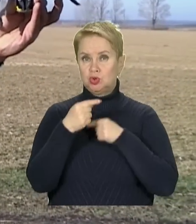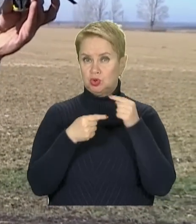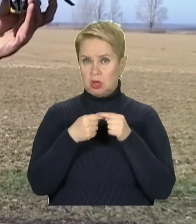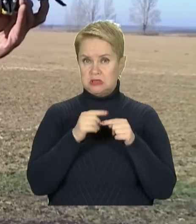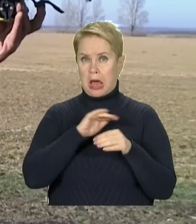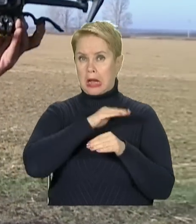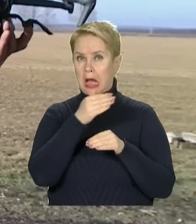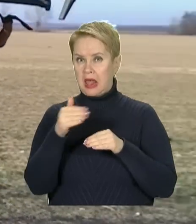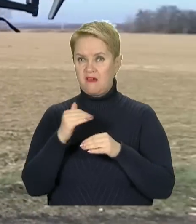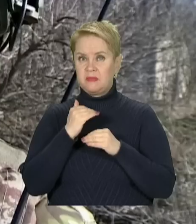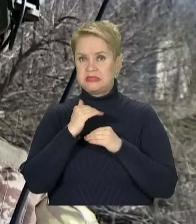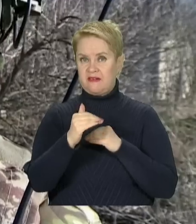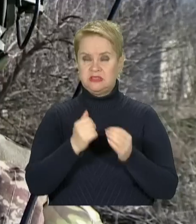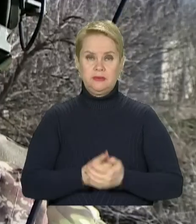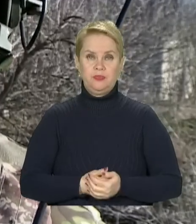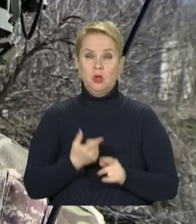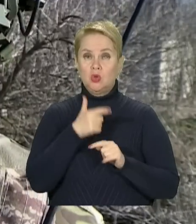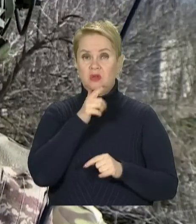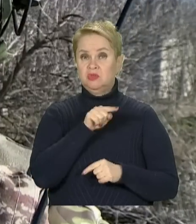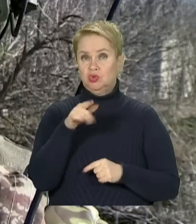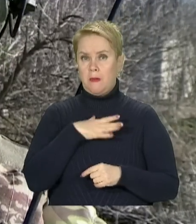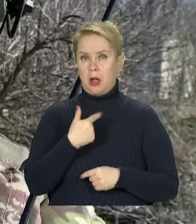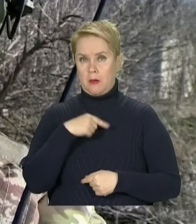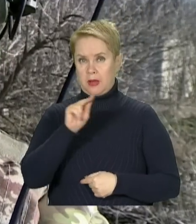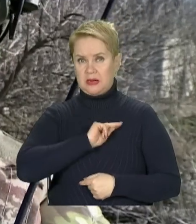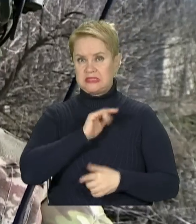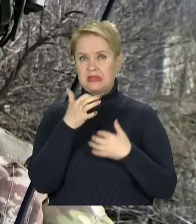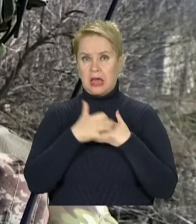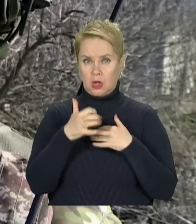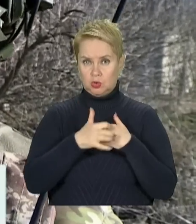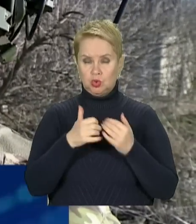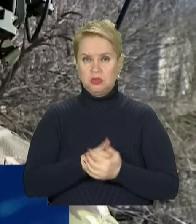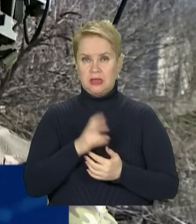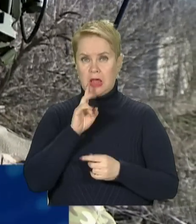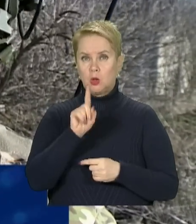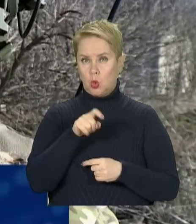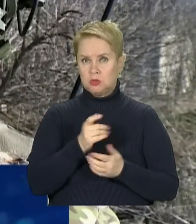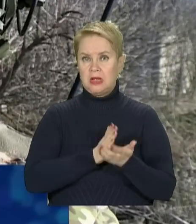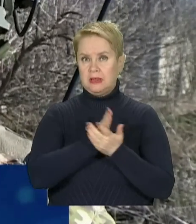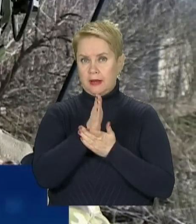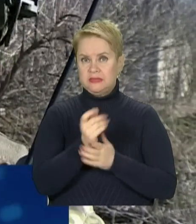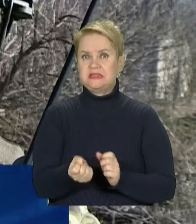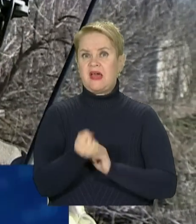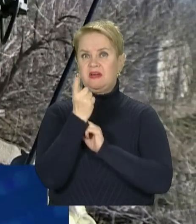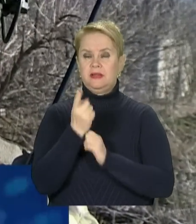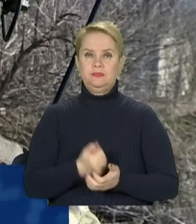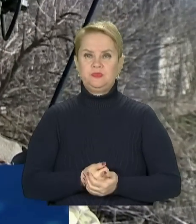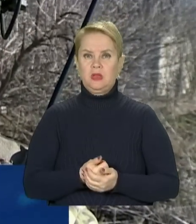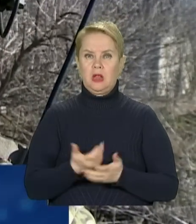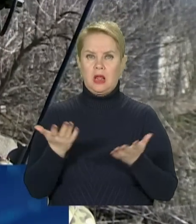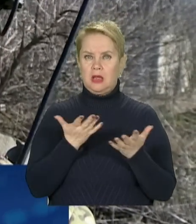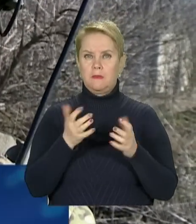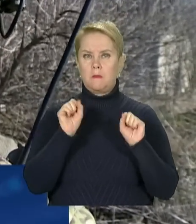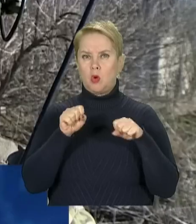рельєф місцевості. За той час, поки ми працювали на Херсонщині, на Донецькому напрямку з'явилися якісь,